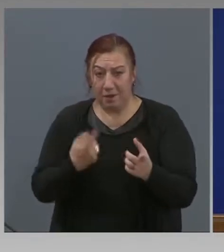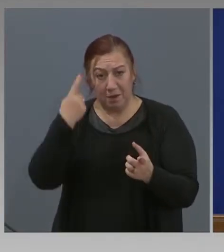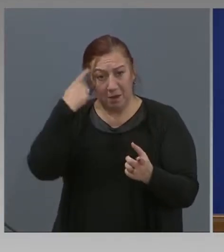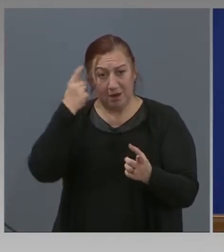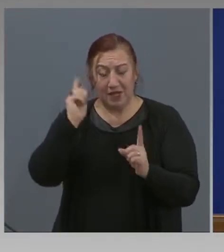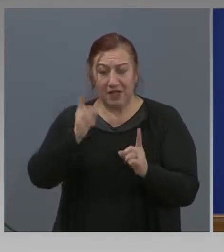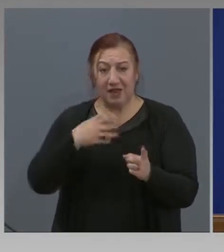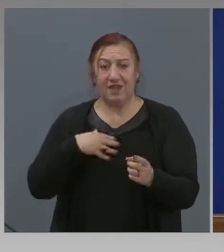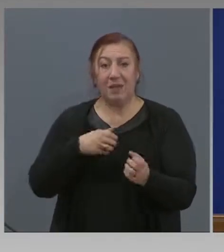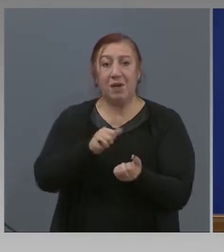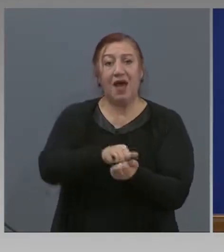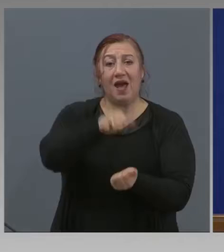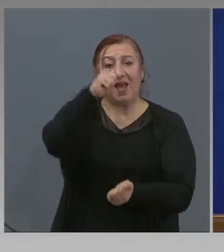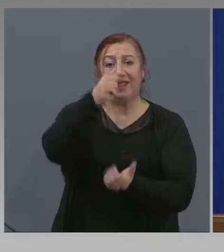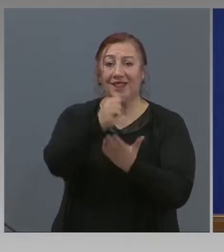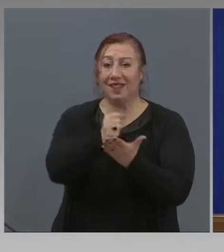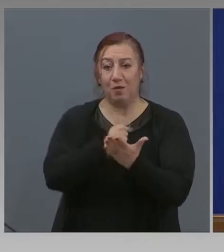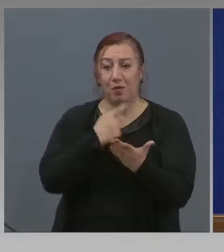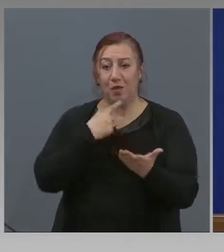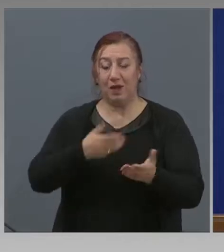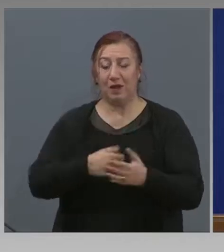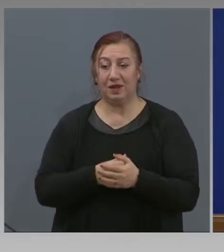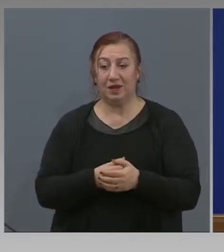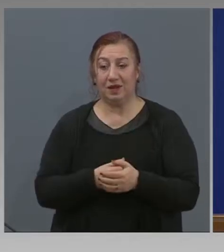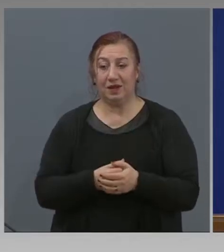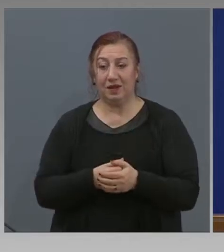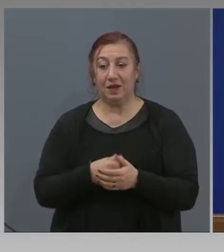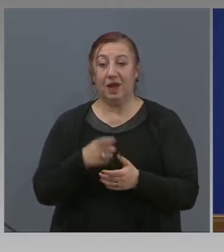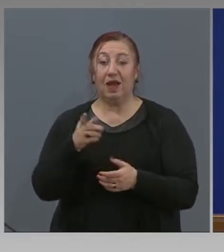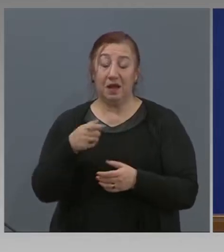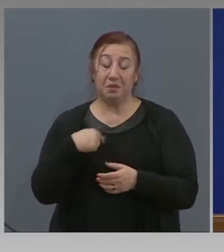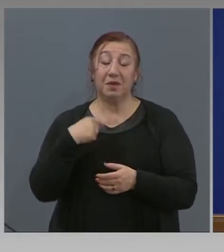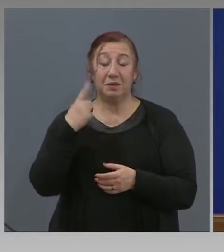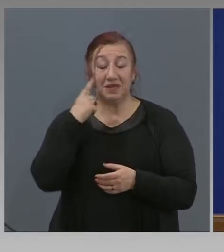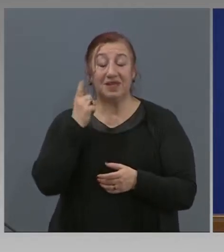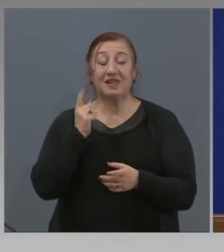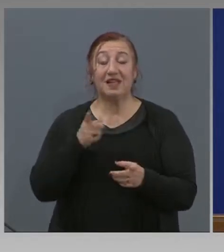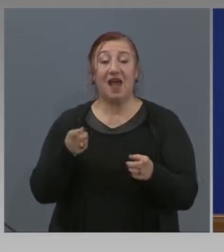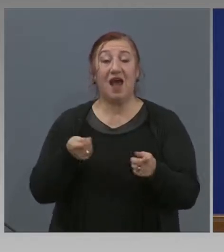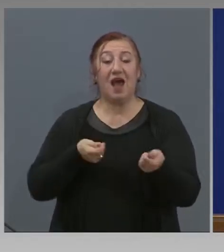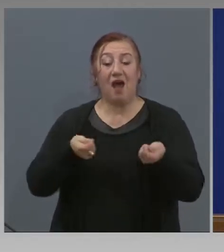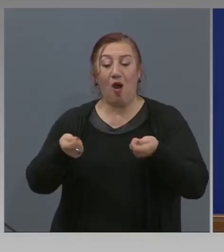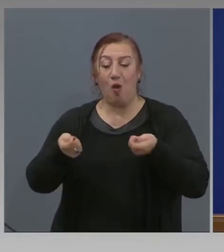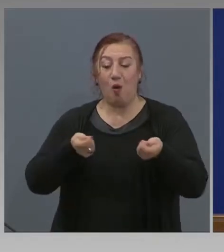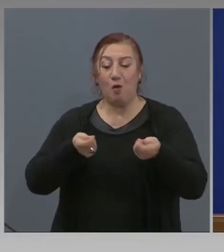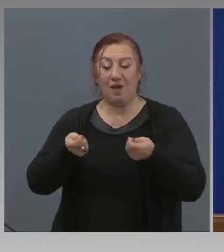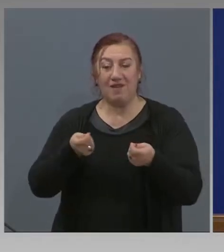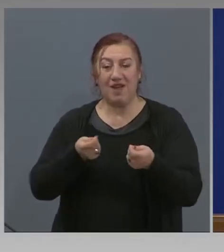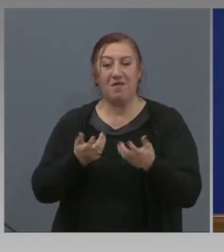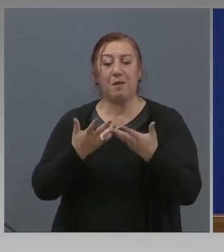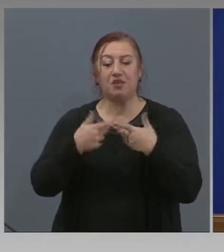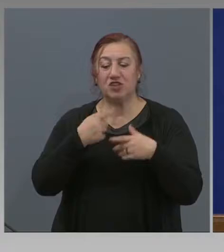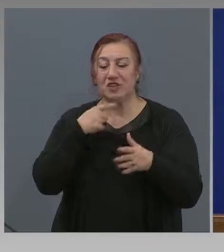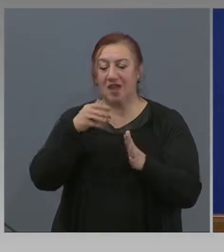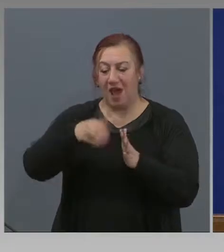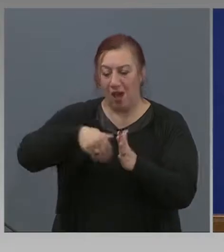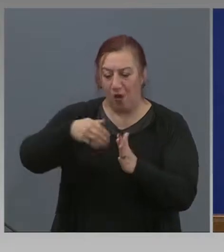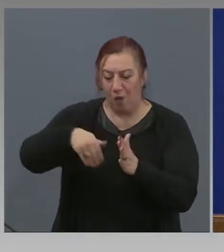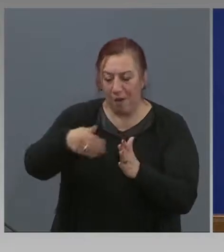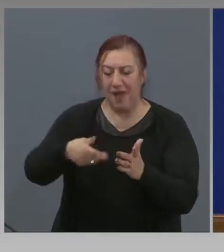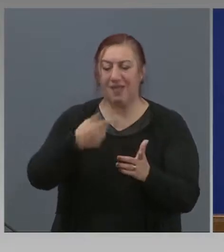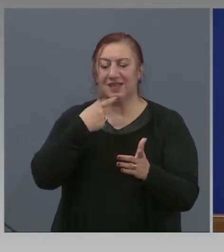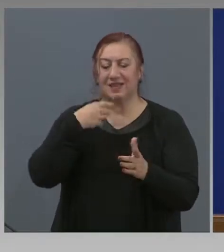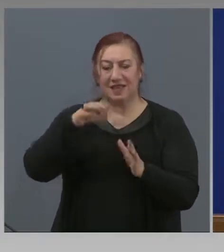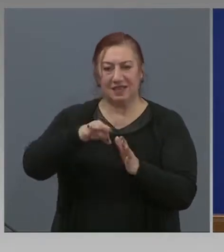трябва да имаме диплома за това? Ами, мисля, че да управляваме машините, с които са лорекопая, са диплома. Това са постоянно